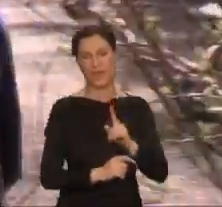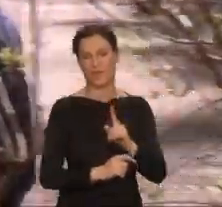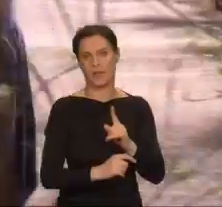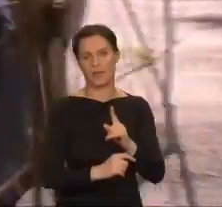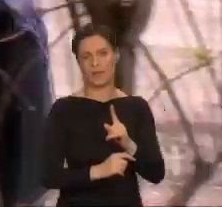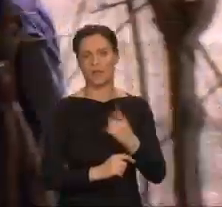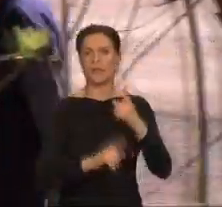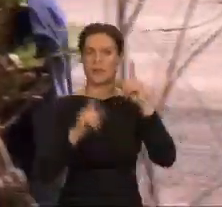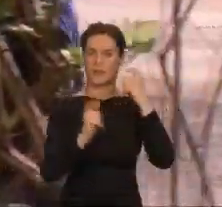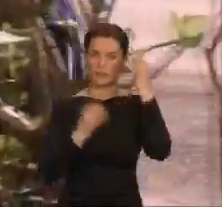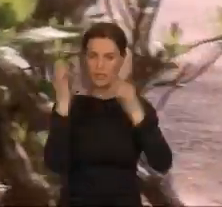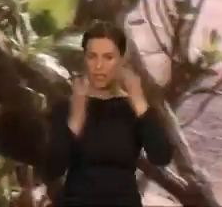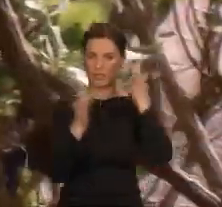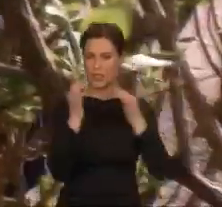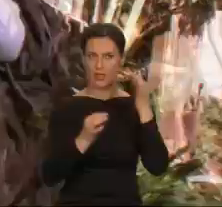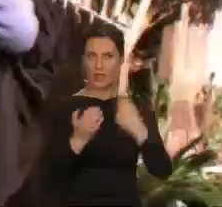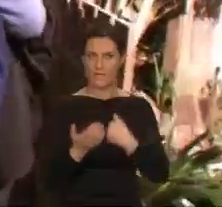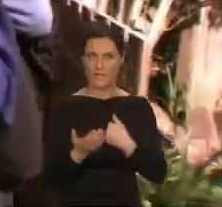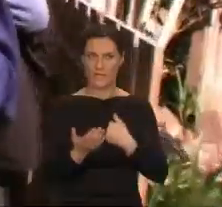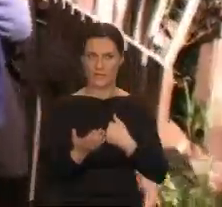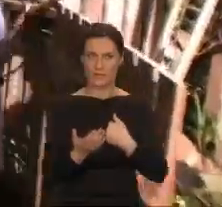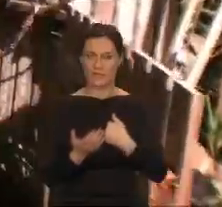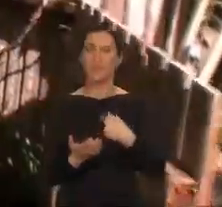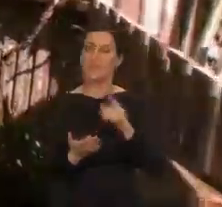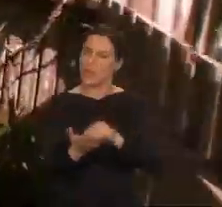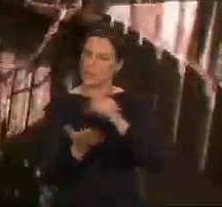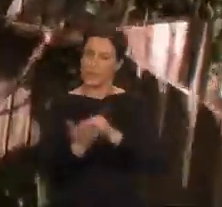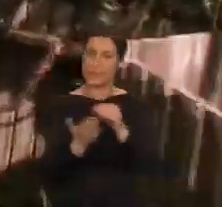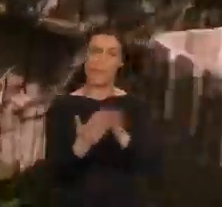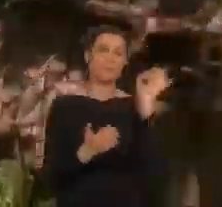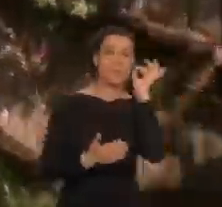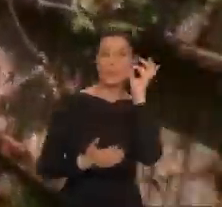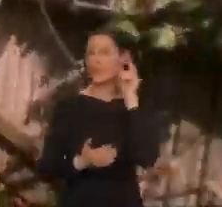Zaczęłam się zastanawiać, jak pisać o równości płci.